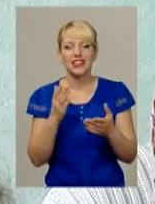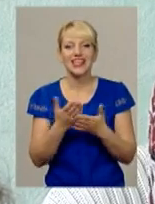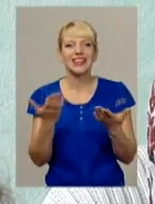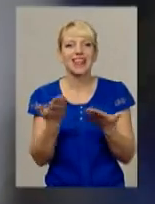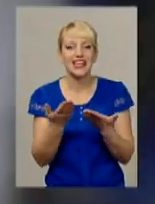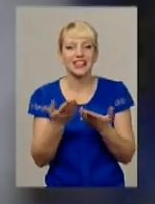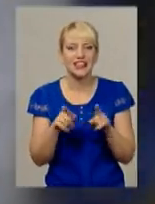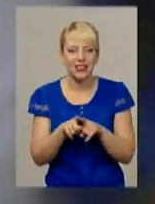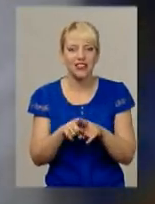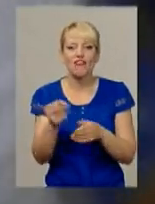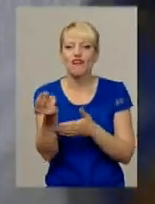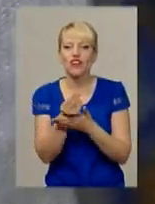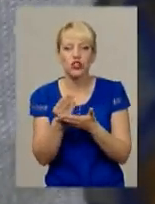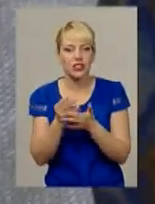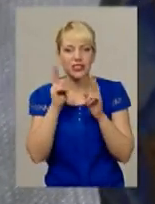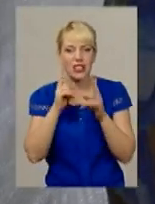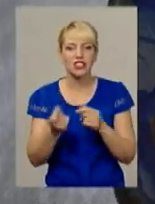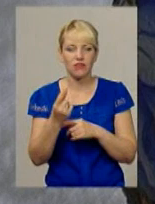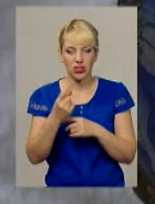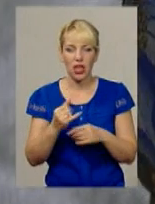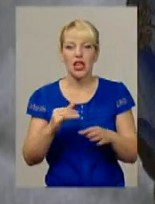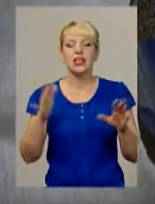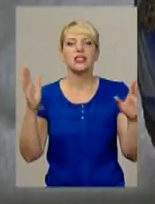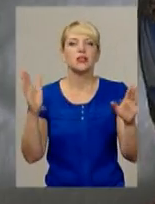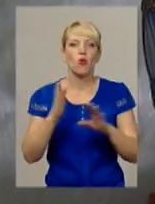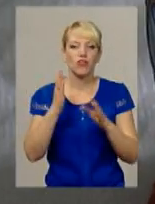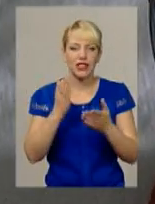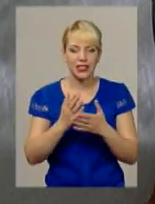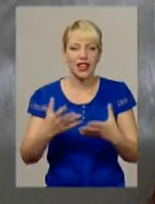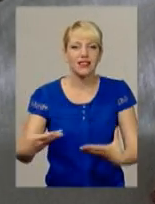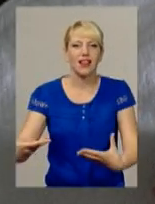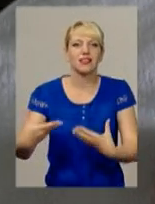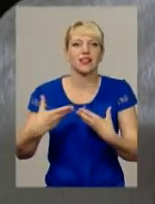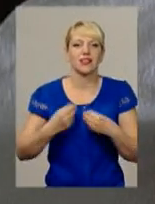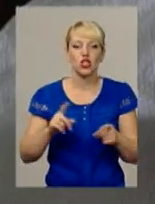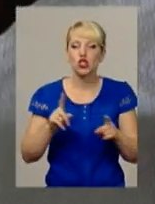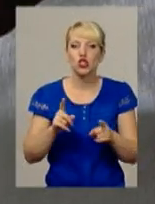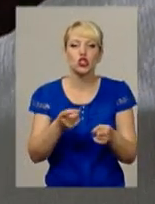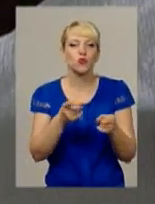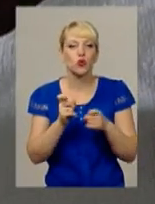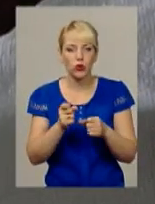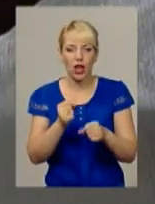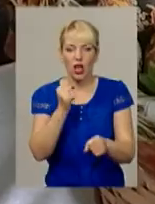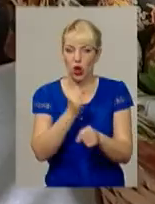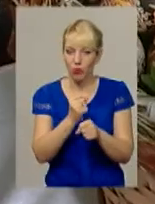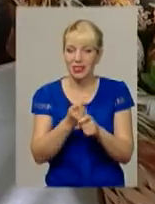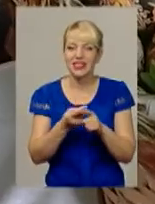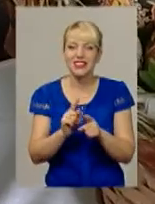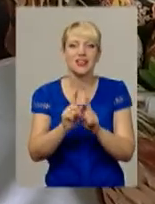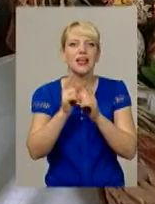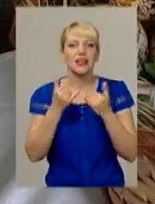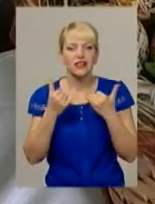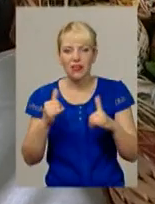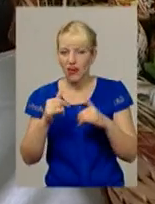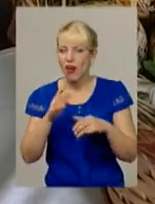знаєш де, і пишеш. Із повітря до майстрині надходить і натхнення. Бо що спонукає жінку творити ці дива, вона не знає. Пані Наталія каже,